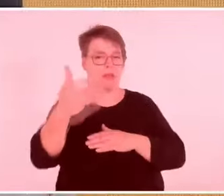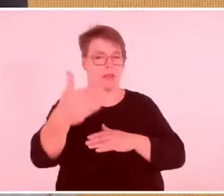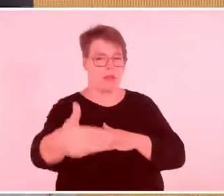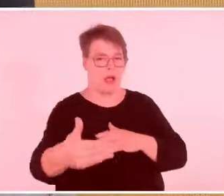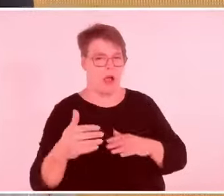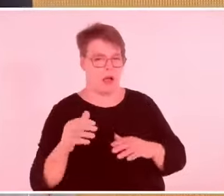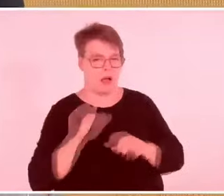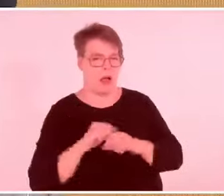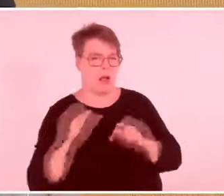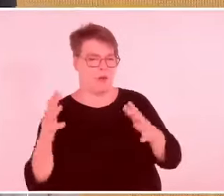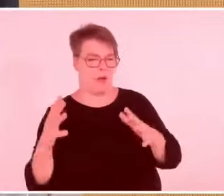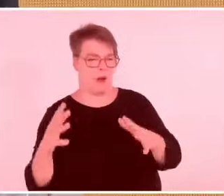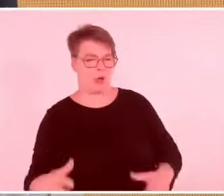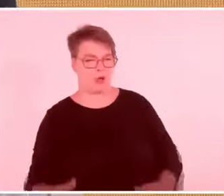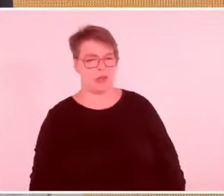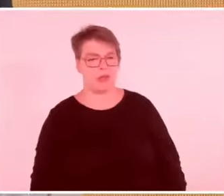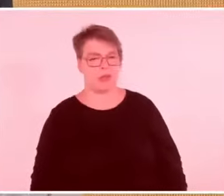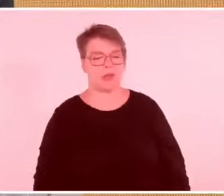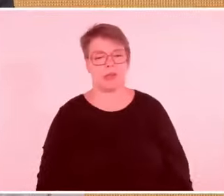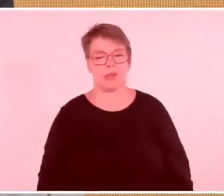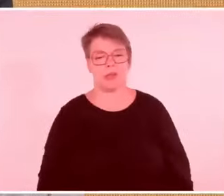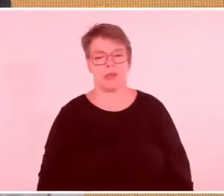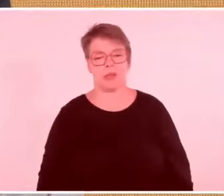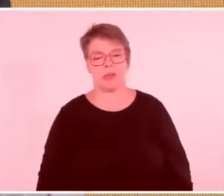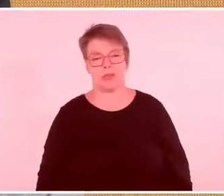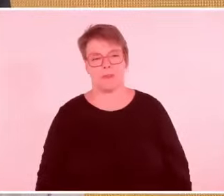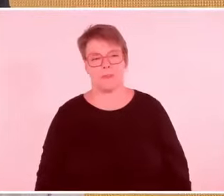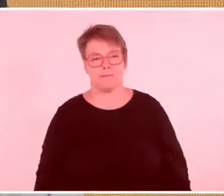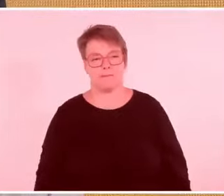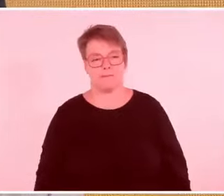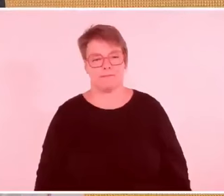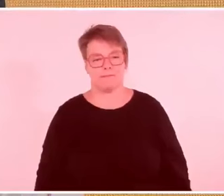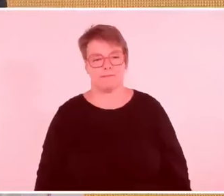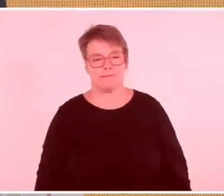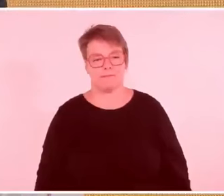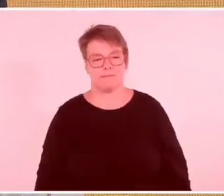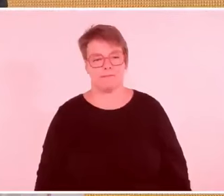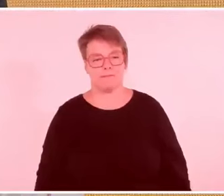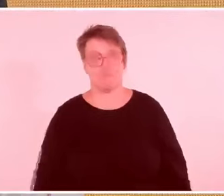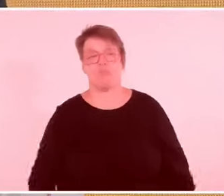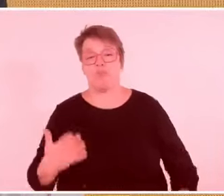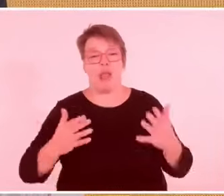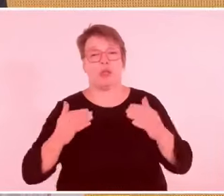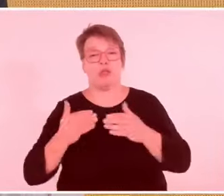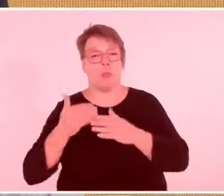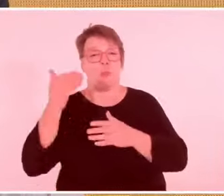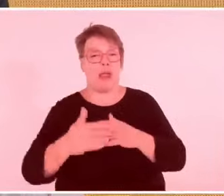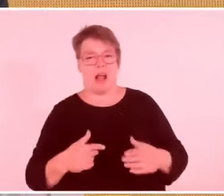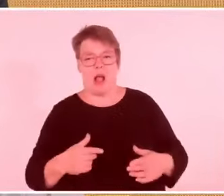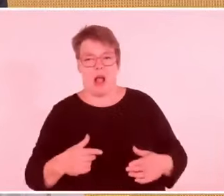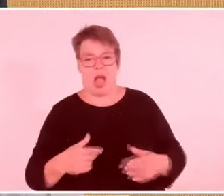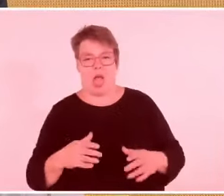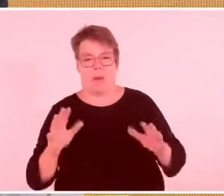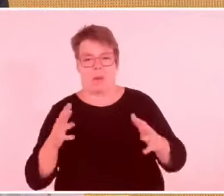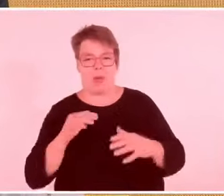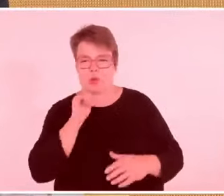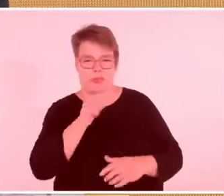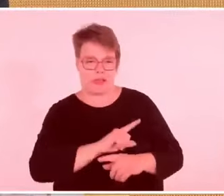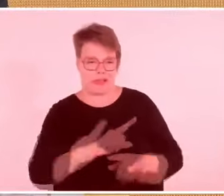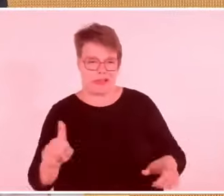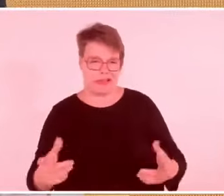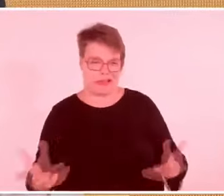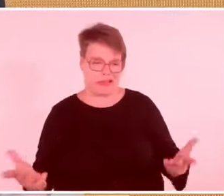Denn Bücher, das haben wir heute öfter gehört, sind jetzt nötiger denn je. Ohne sie gibt es keine Lösung